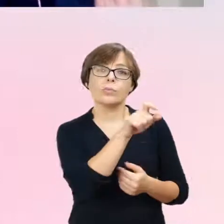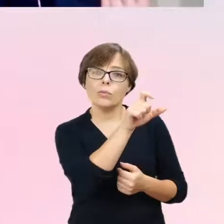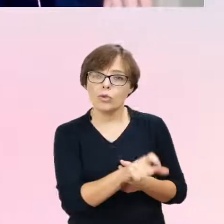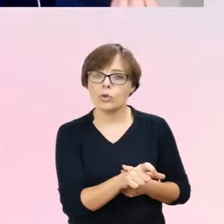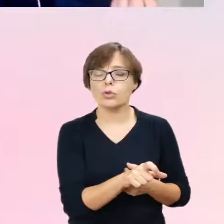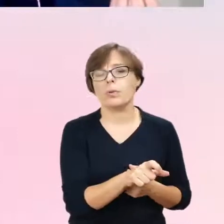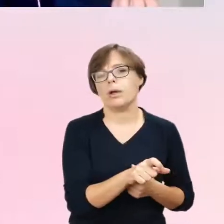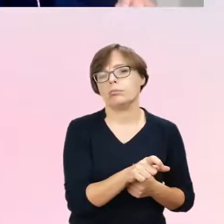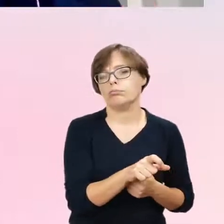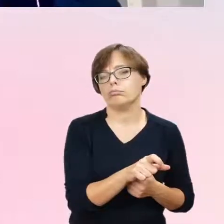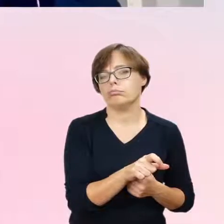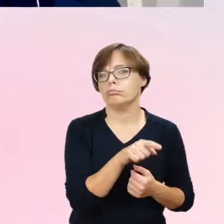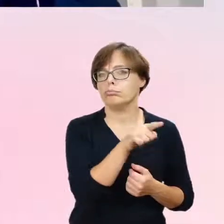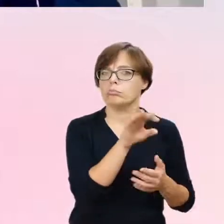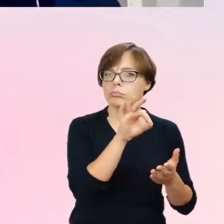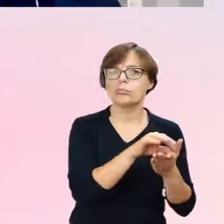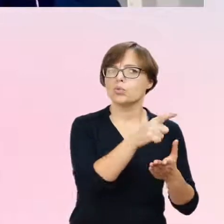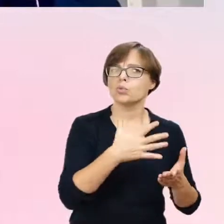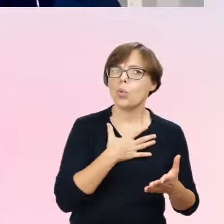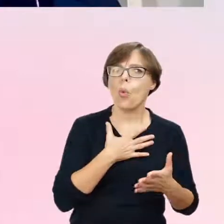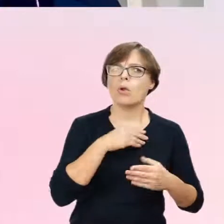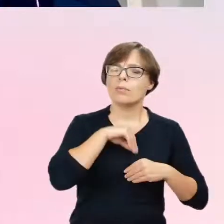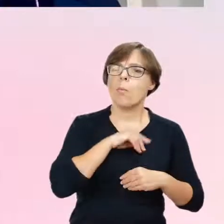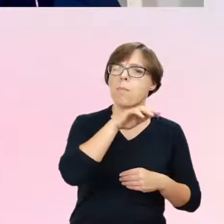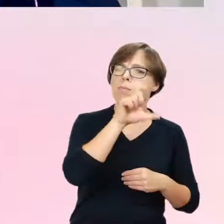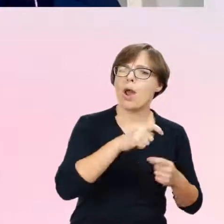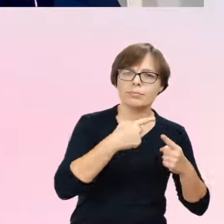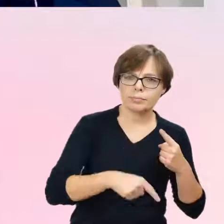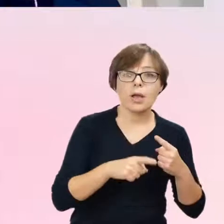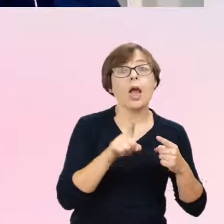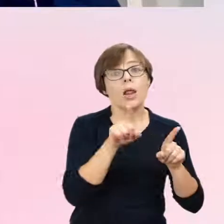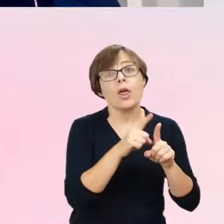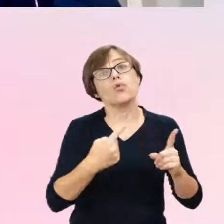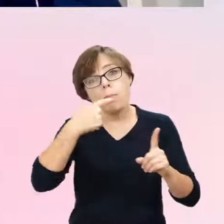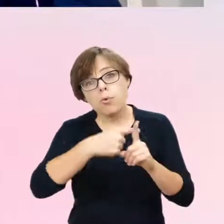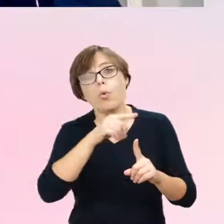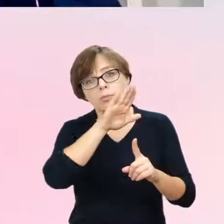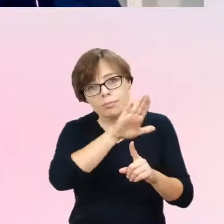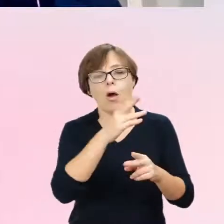która przeżywa dysforię płci, ma współwystępujące zaburzenia psychiczne,